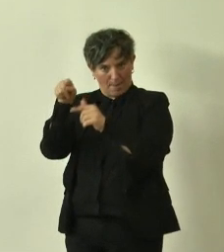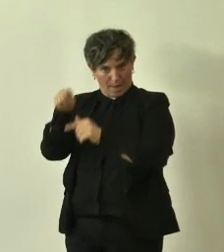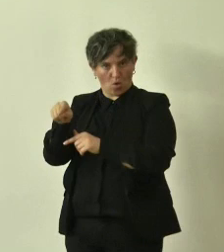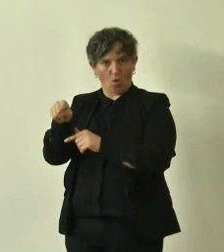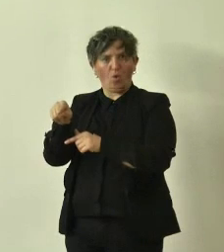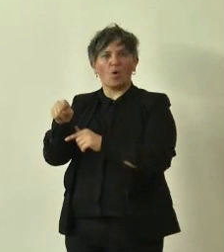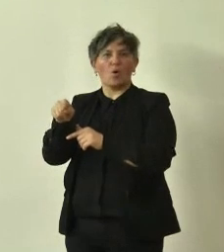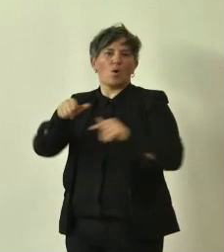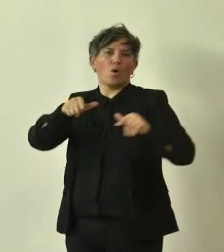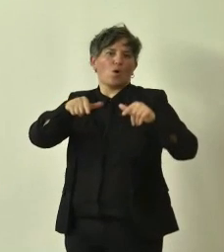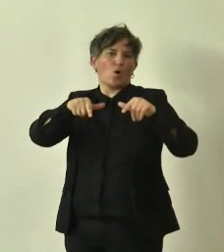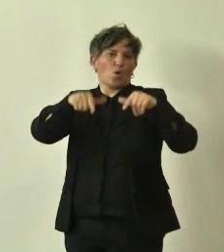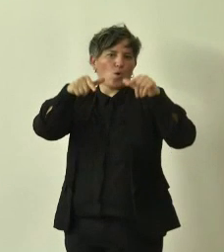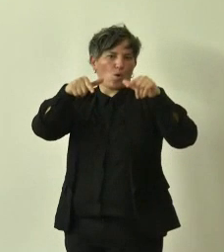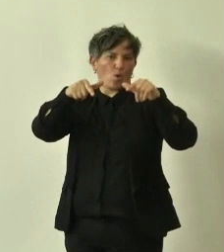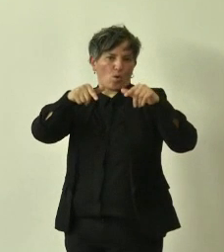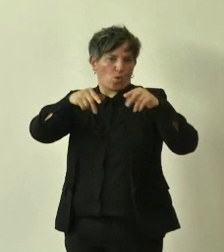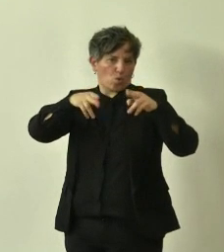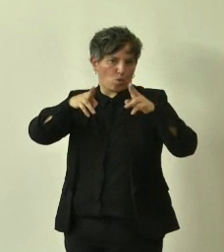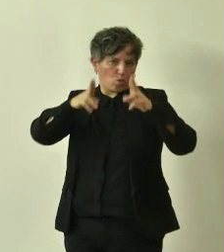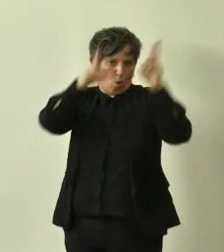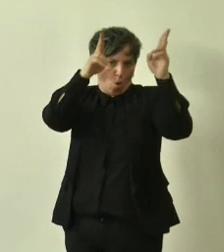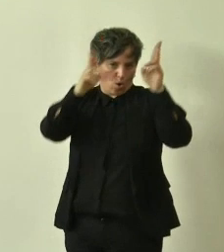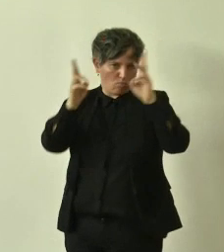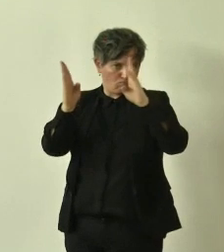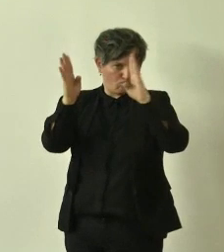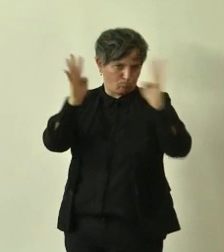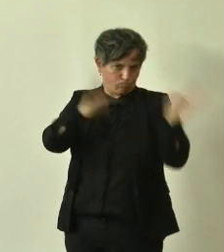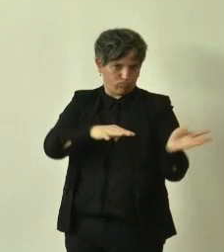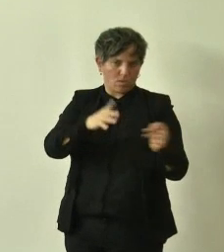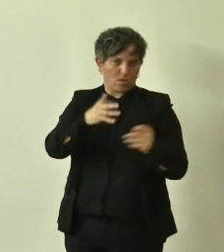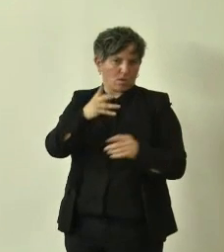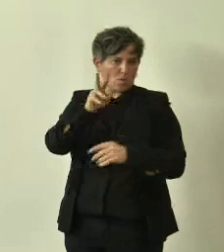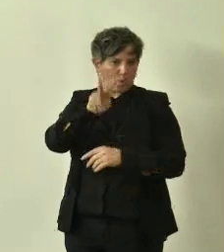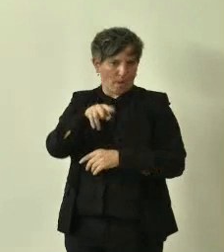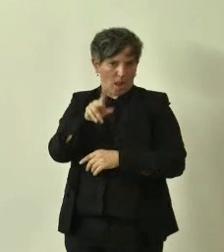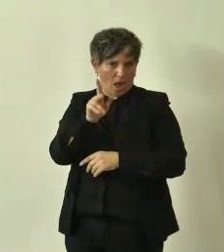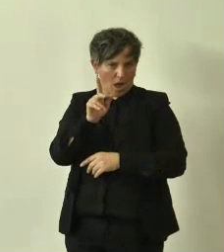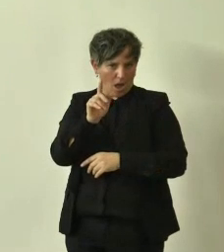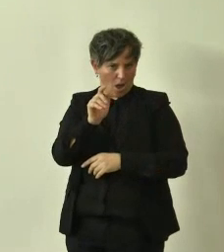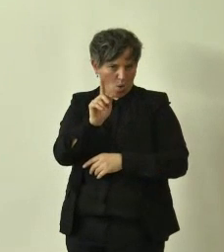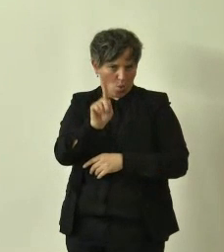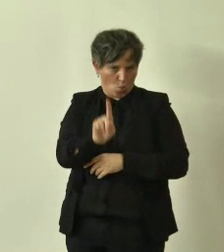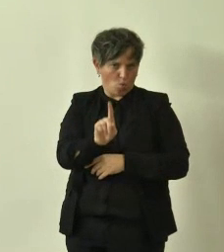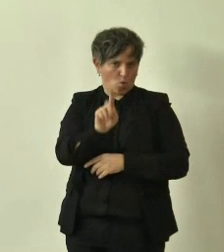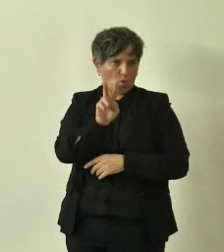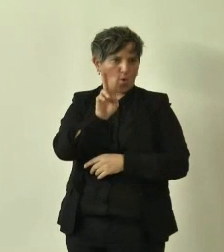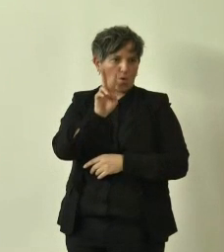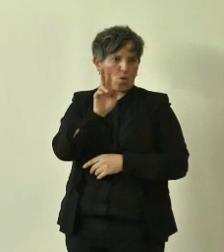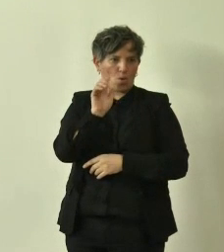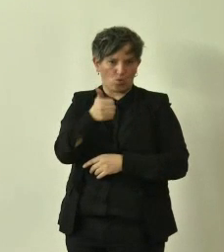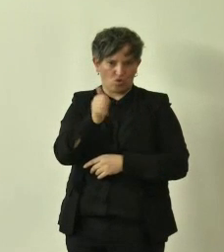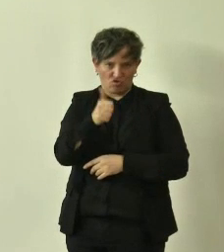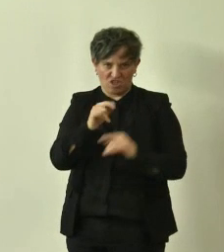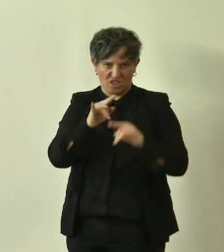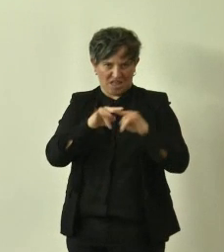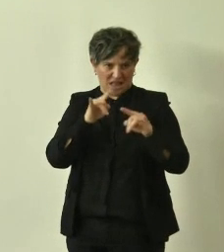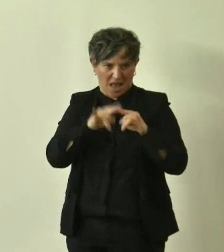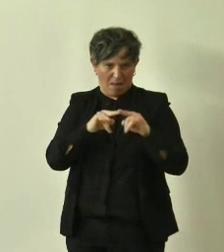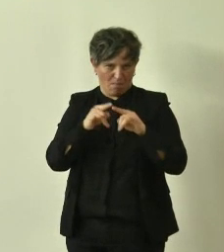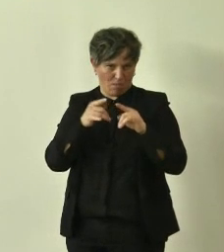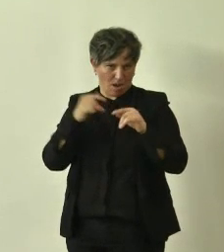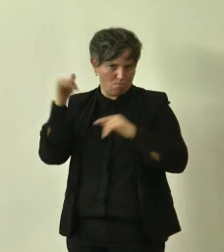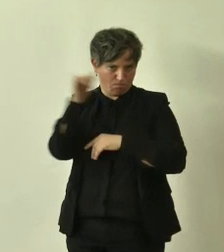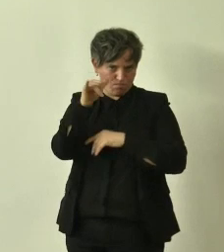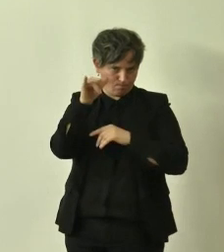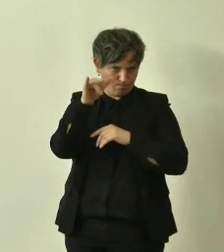crollo delle torri nel 2001 l'11 settembre con l'attentato però a distanza di un